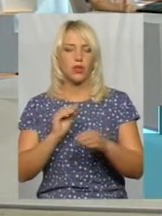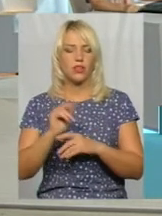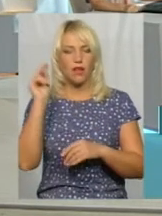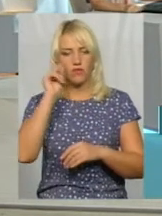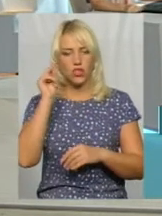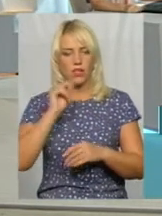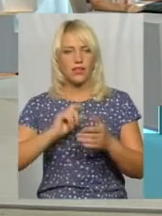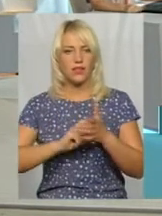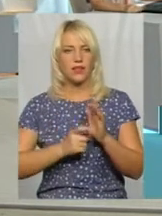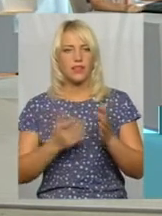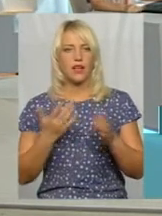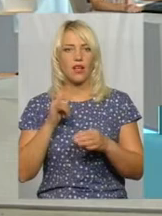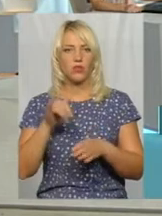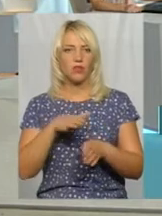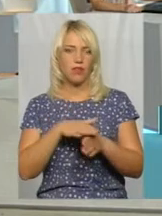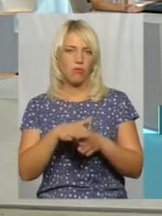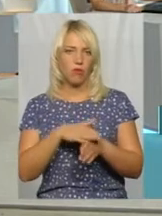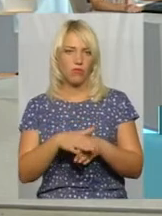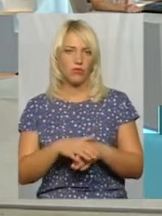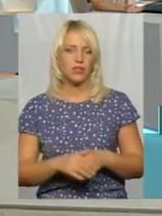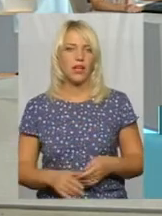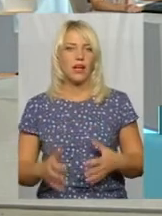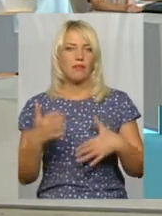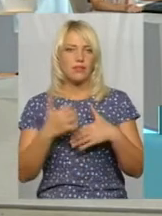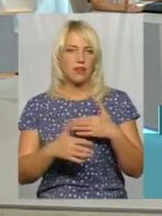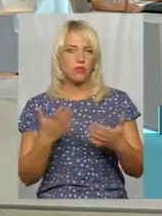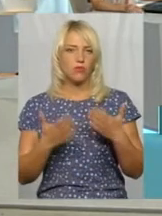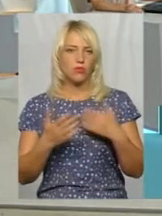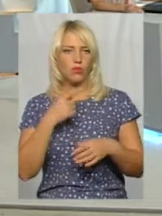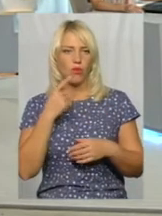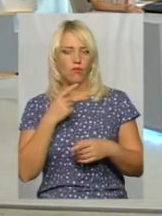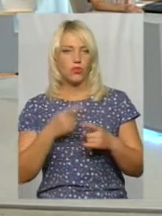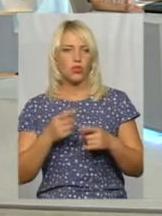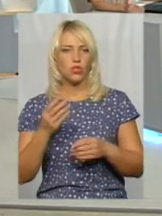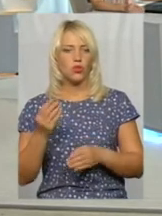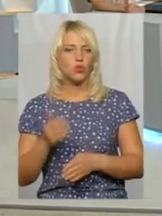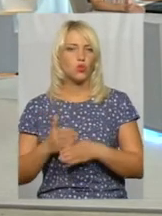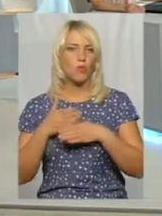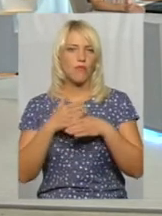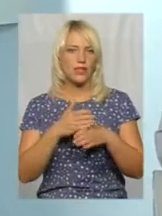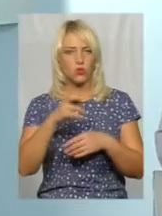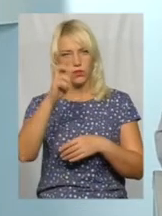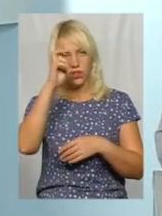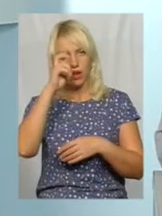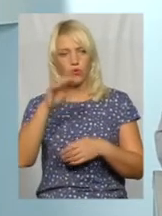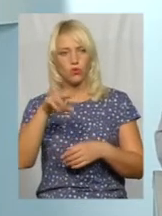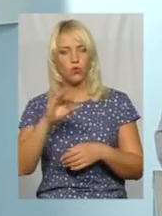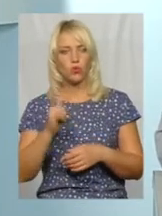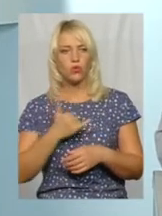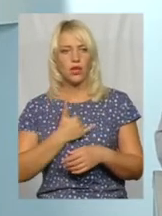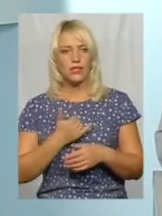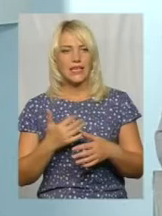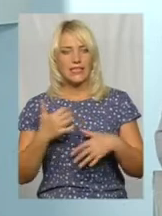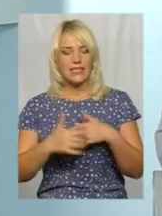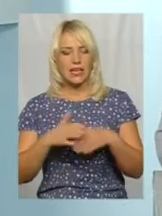наповнюваність? В середньому, якщо взяти субвенцію державну, то в нас середня